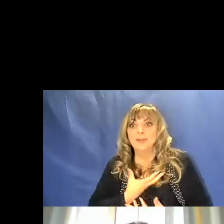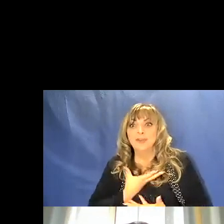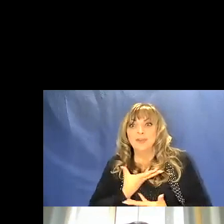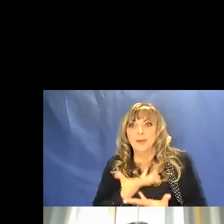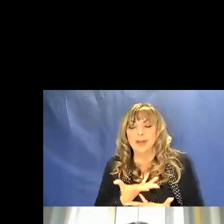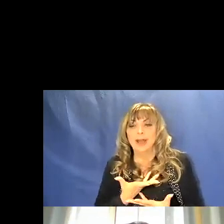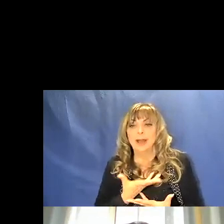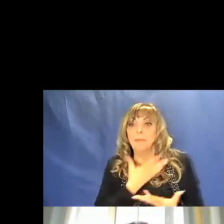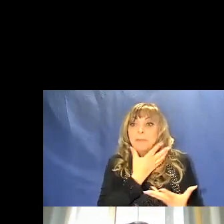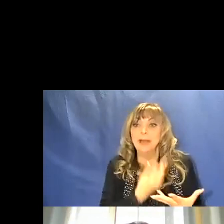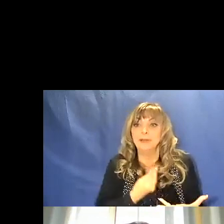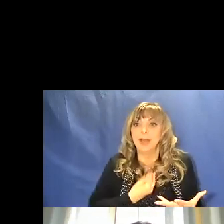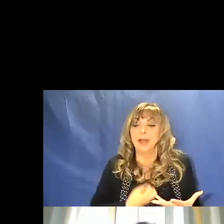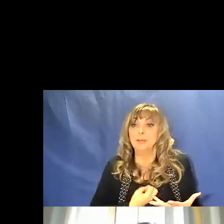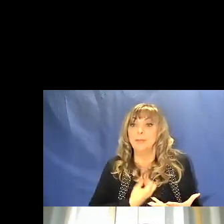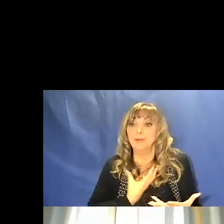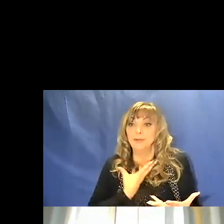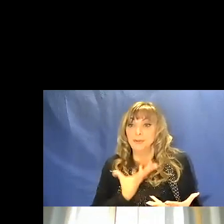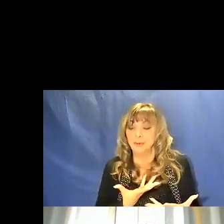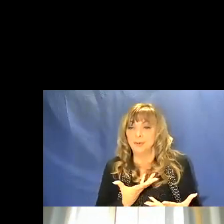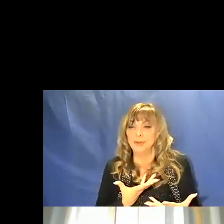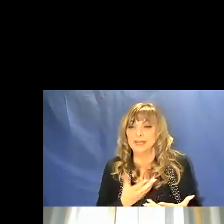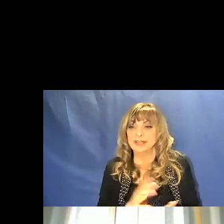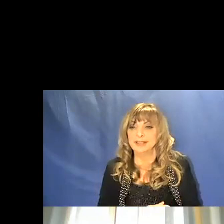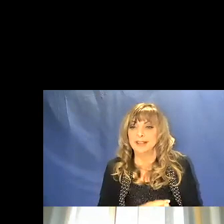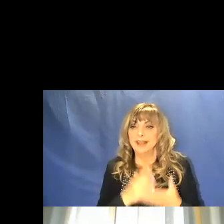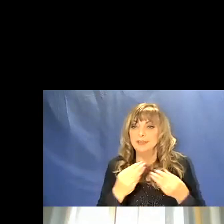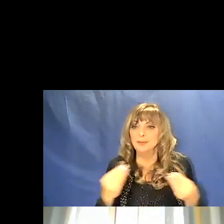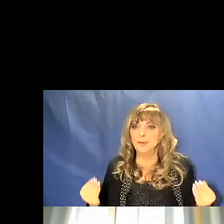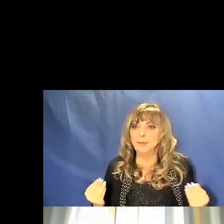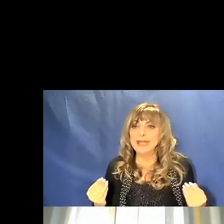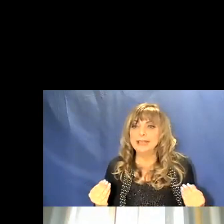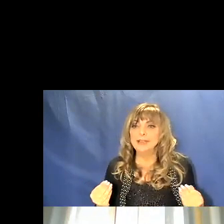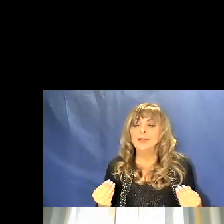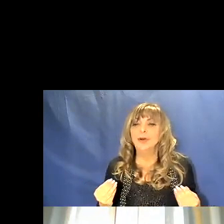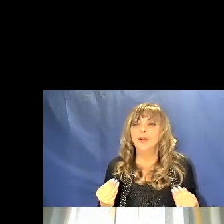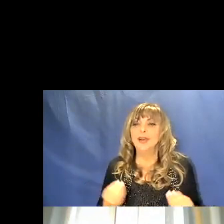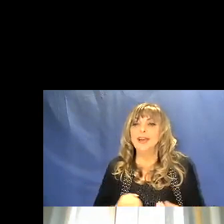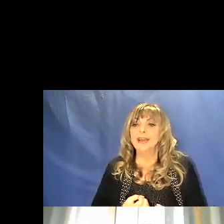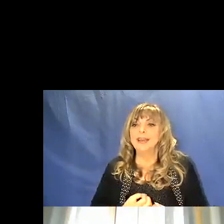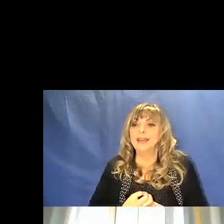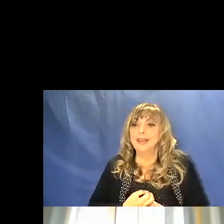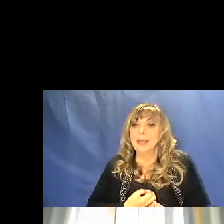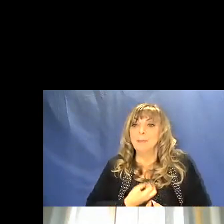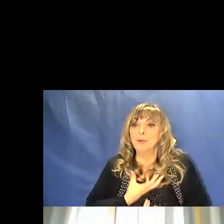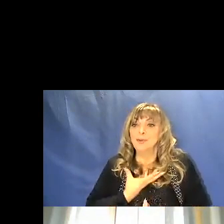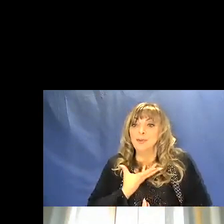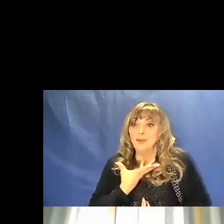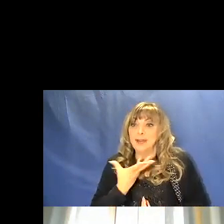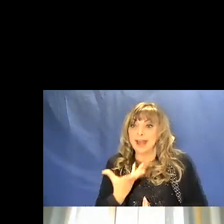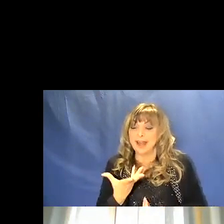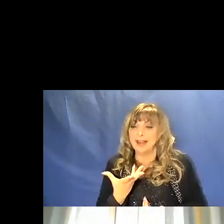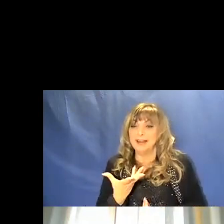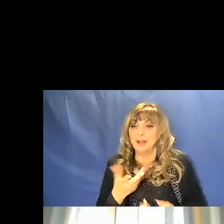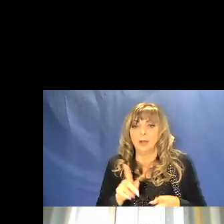emoziona quindi è uno strumento estetico emozionale il colore al pari della figurazione